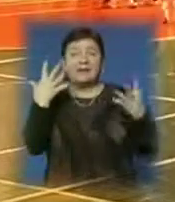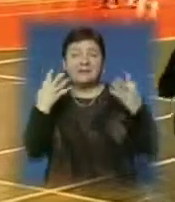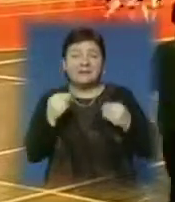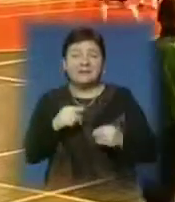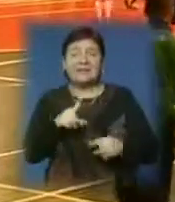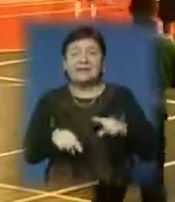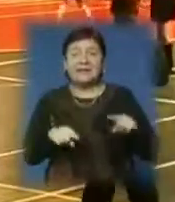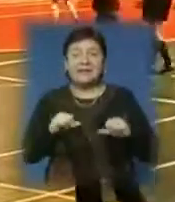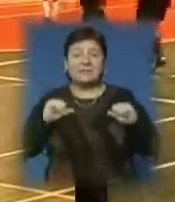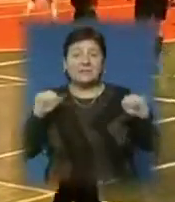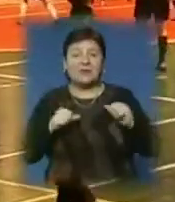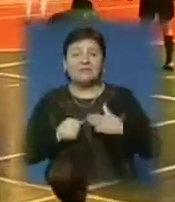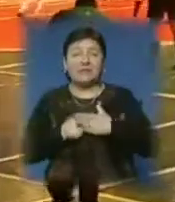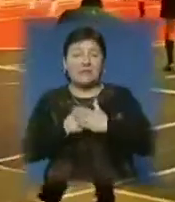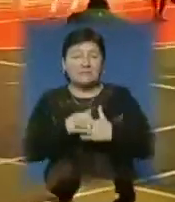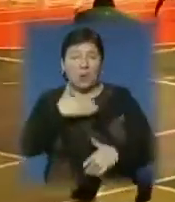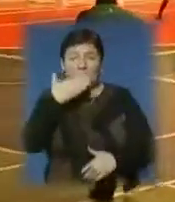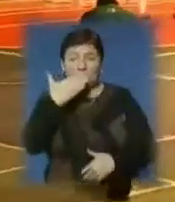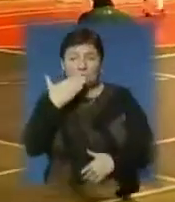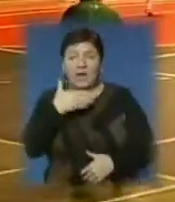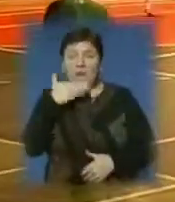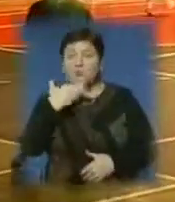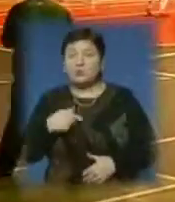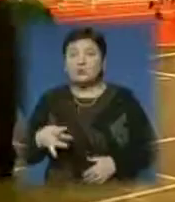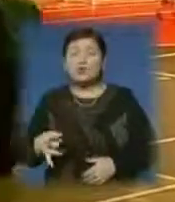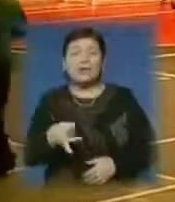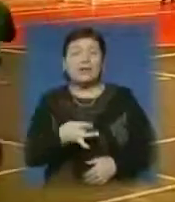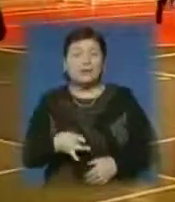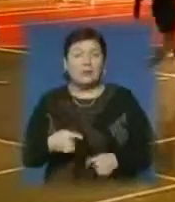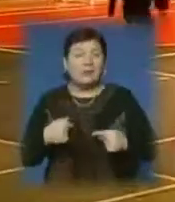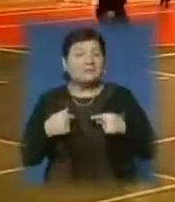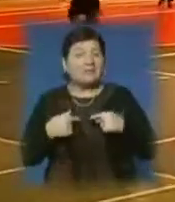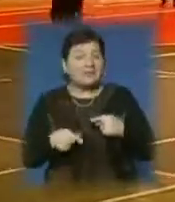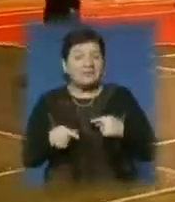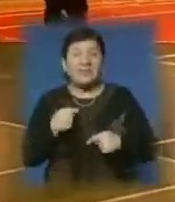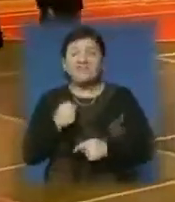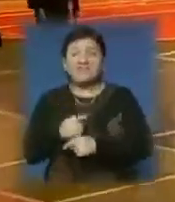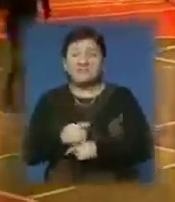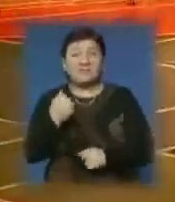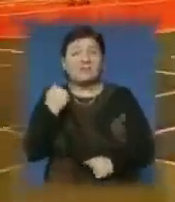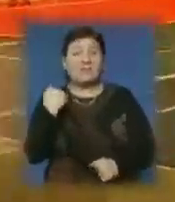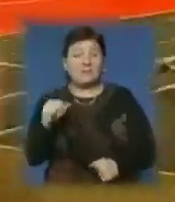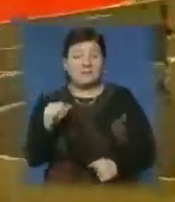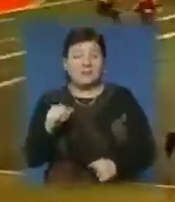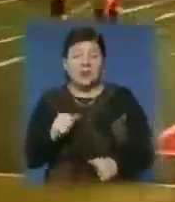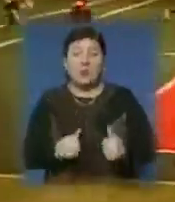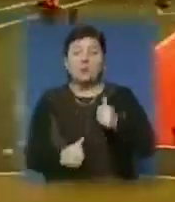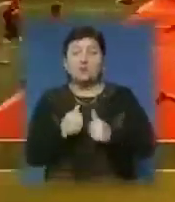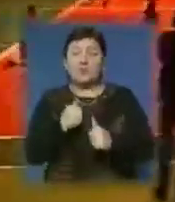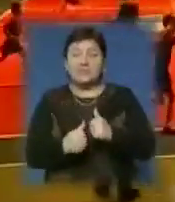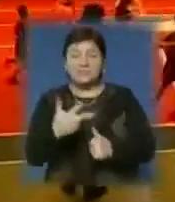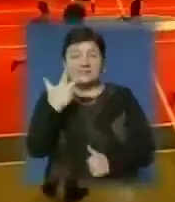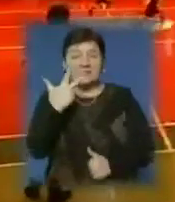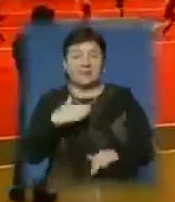декількох спортивних базах Ужгорода та Ужгородського району. Зрештою, визначилися і переможці. У суперецці за третє